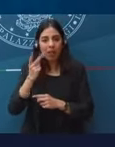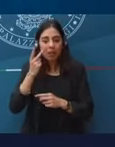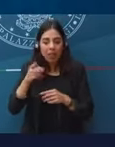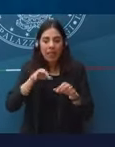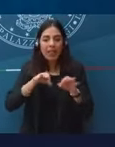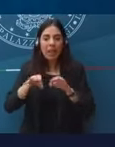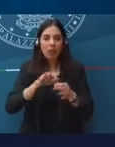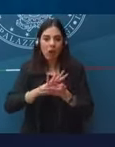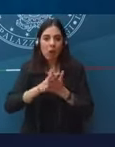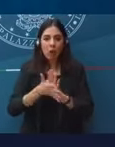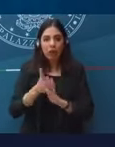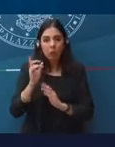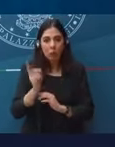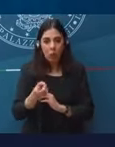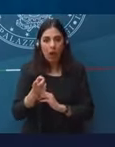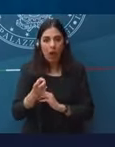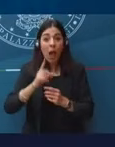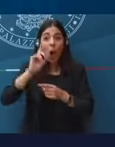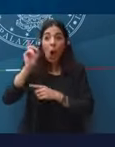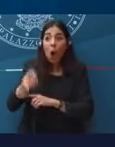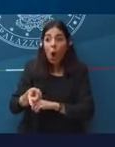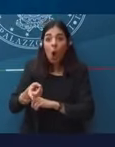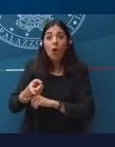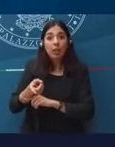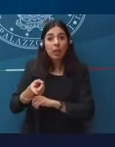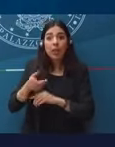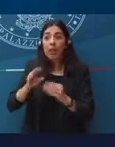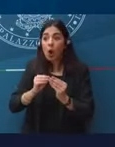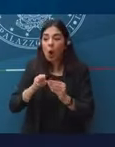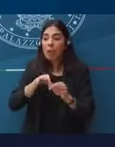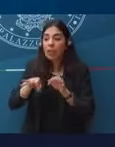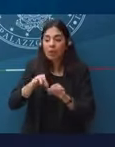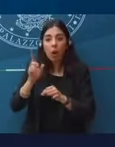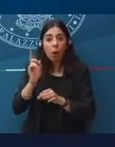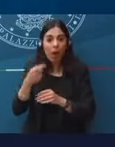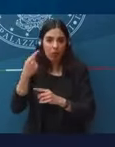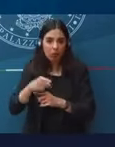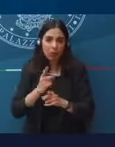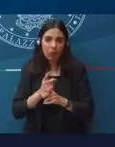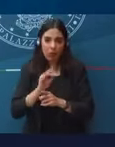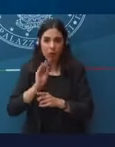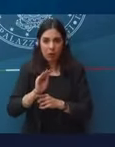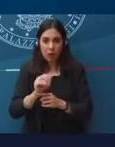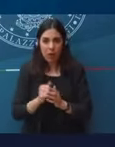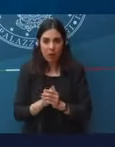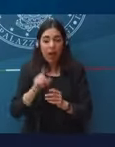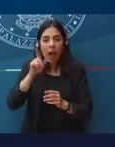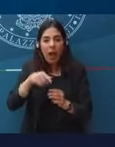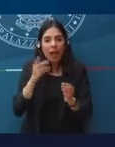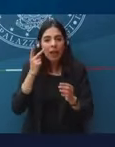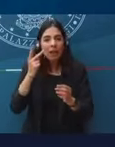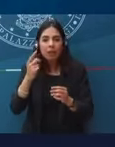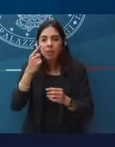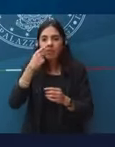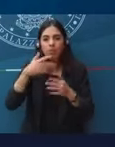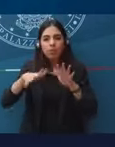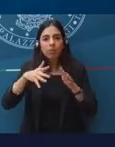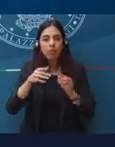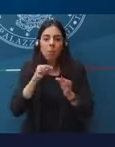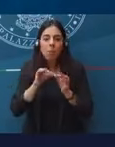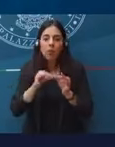alla strategia degli ordini che sono stati fatti e così via. Alla stima dei bisogni di vaccinazioni.